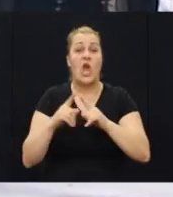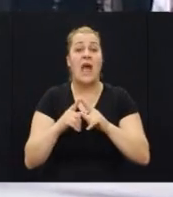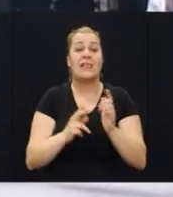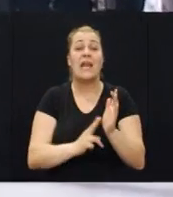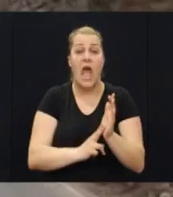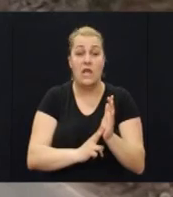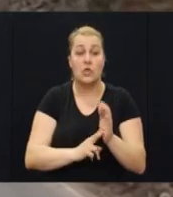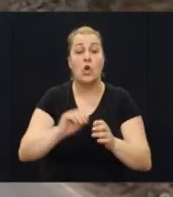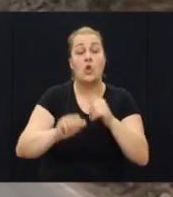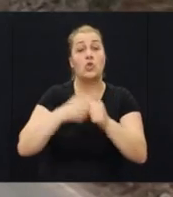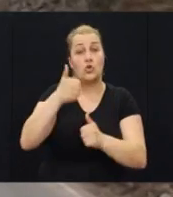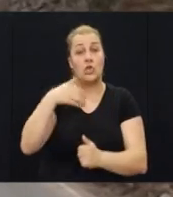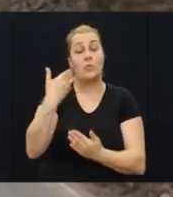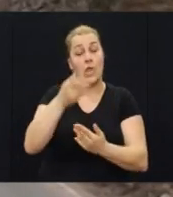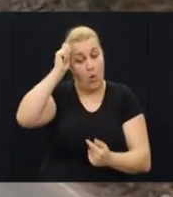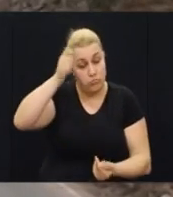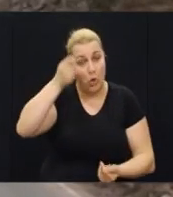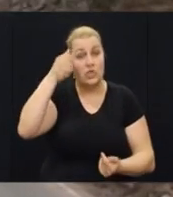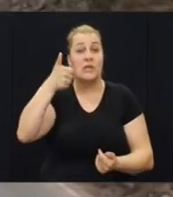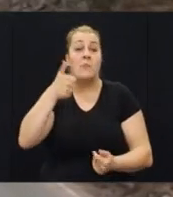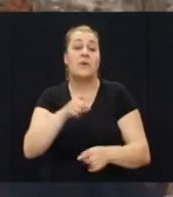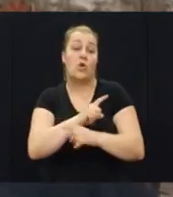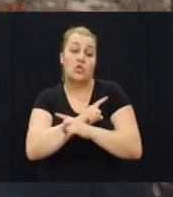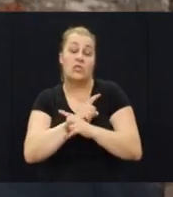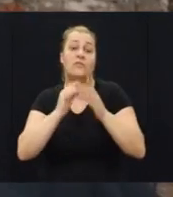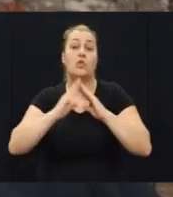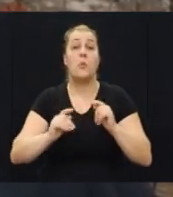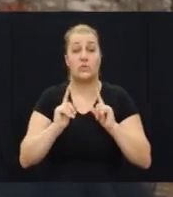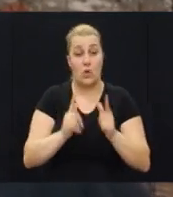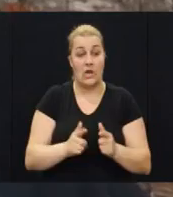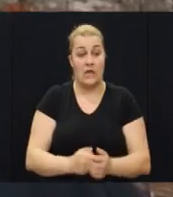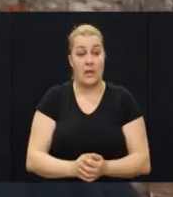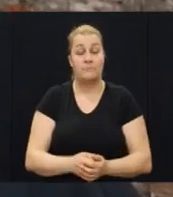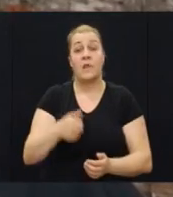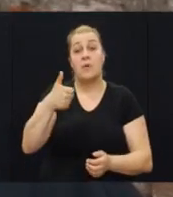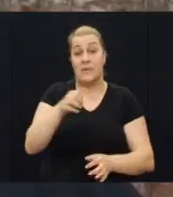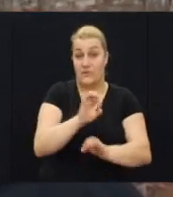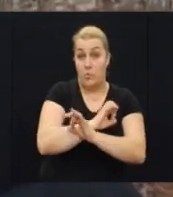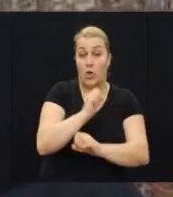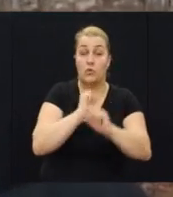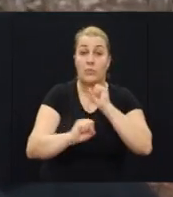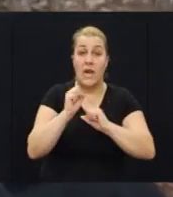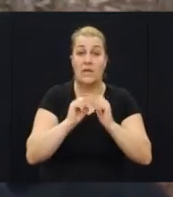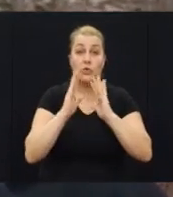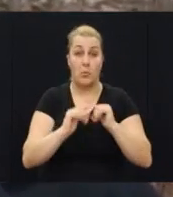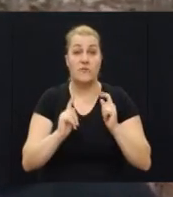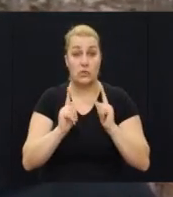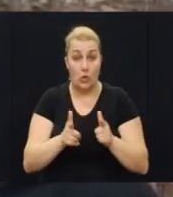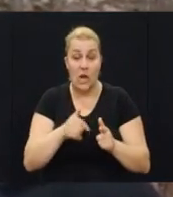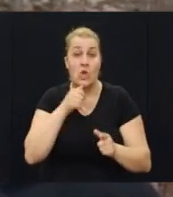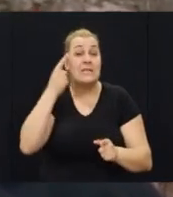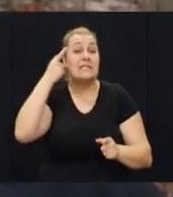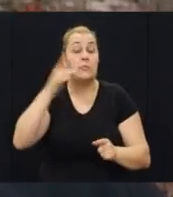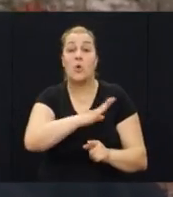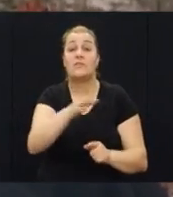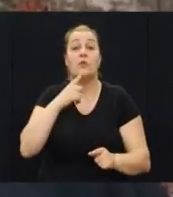Ante Nazor koji još jednom vodao počas prva žrti domovinskog rata. Prvi poginjuli branitelj u Hrvatskom ratu i simbol zapravo svih onih koji